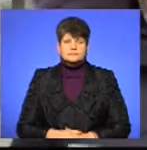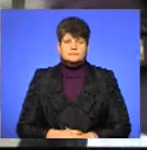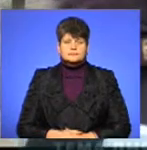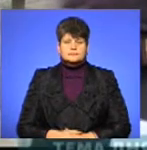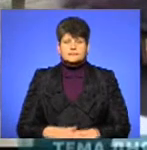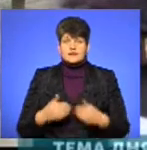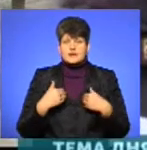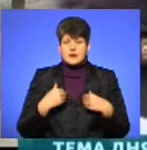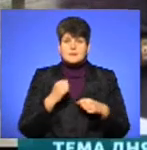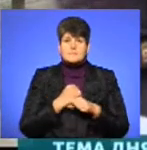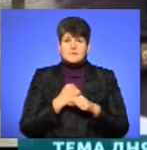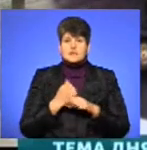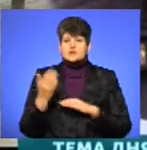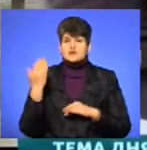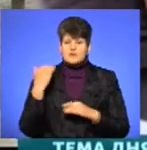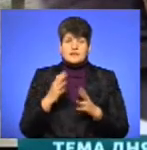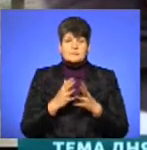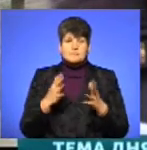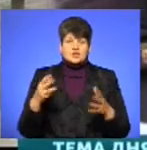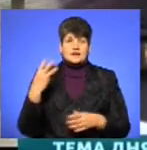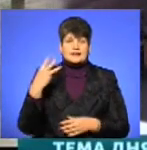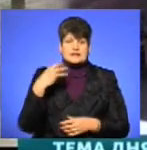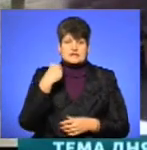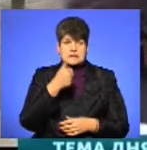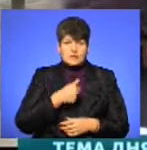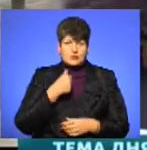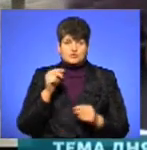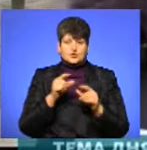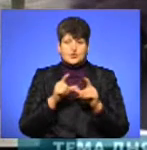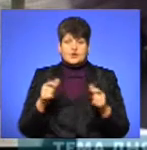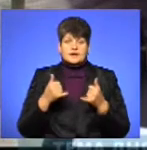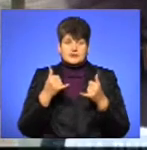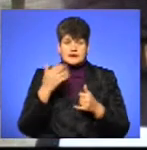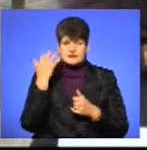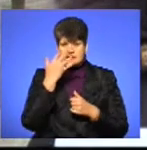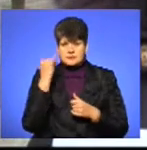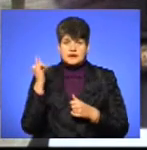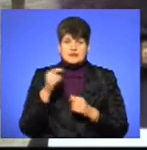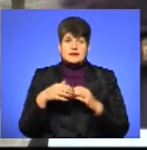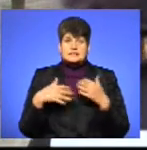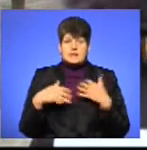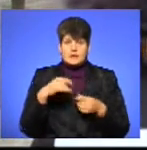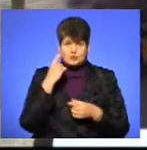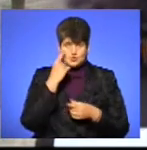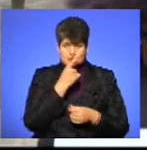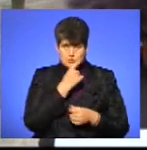Я працювала більше, як 30 років в школі для сліпих і слабозорих.